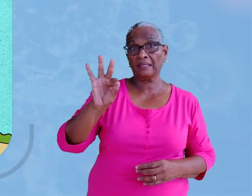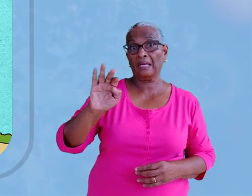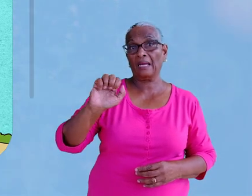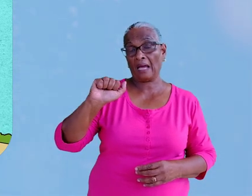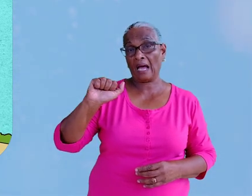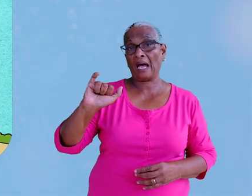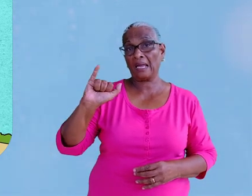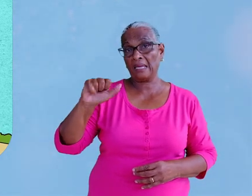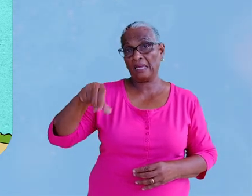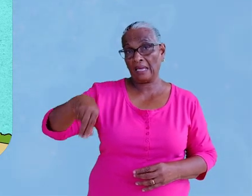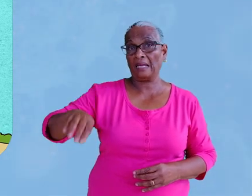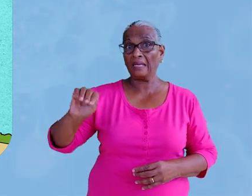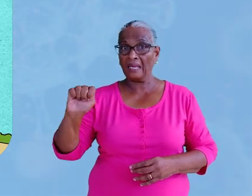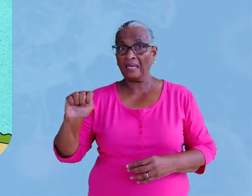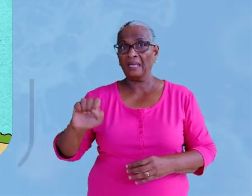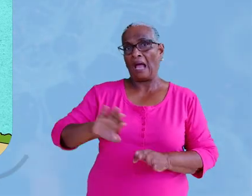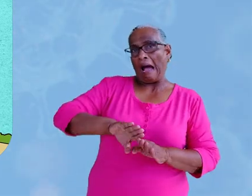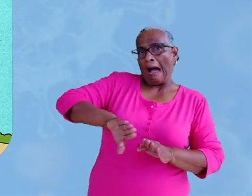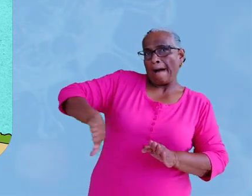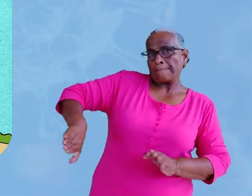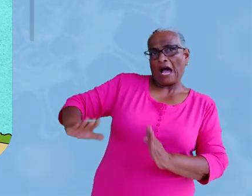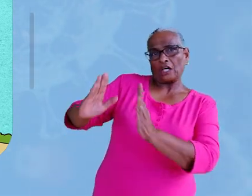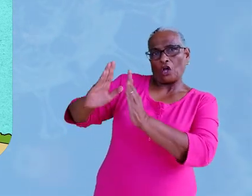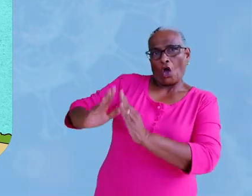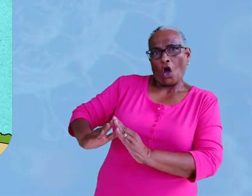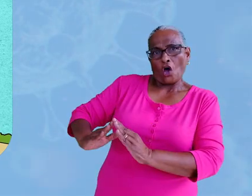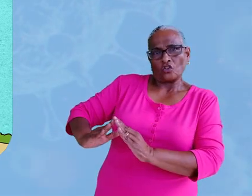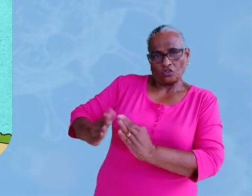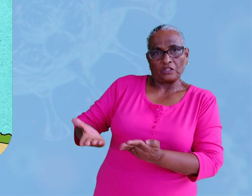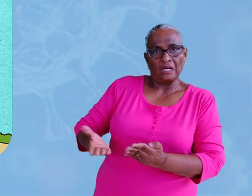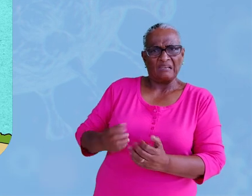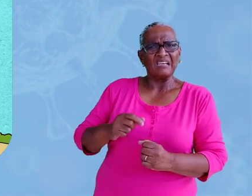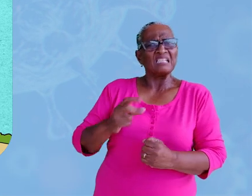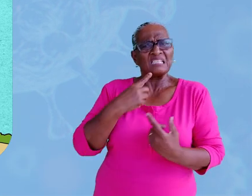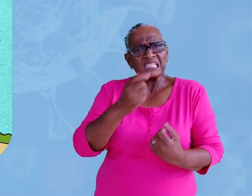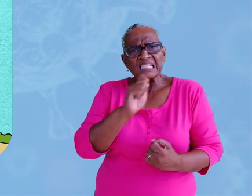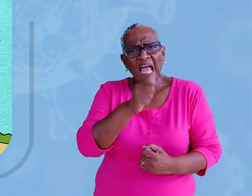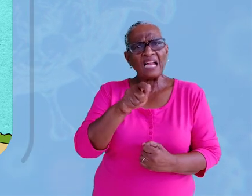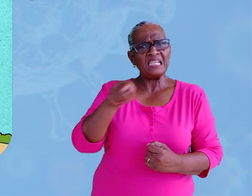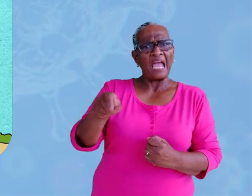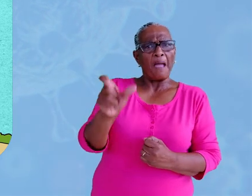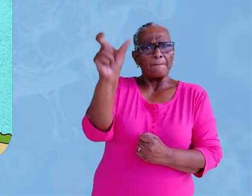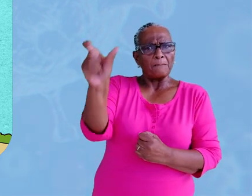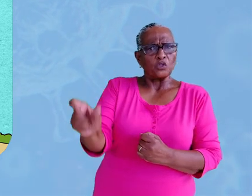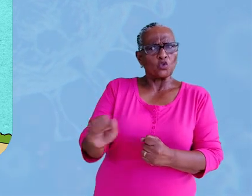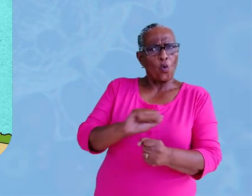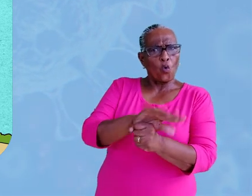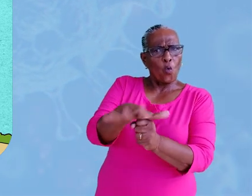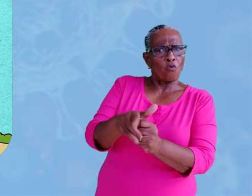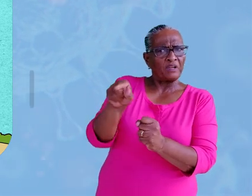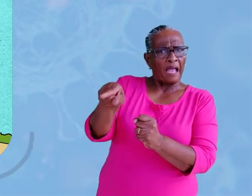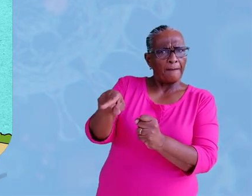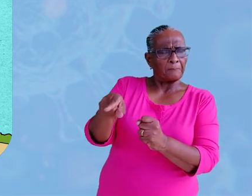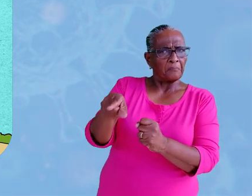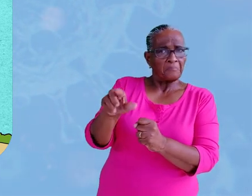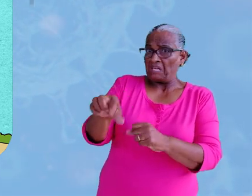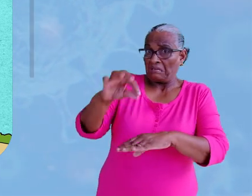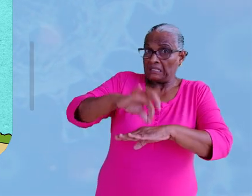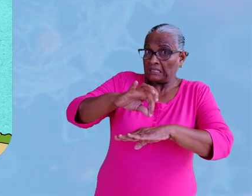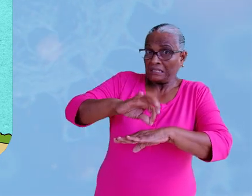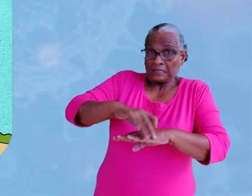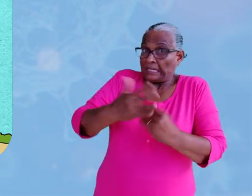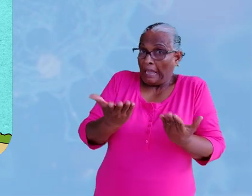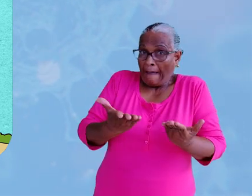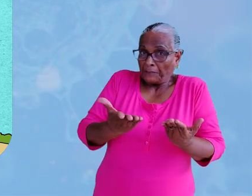Stel dat je in aanraking bent gekomen met iemand die COVID-19 heeft. Je bent niet ziek, maar zou misschien